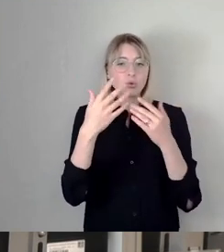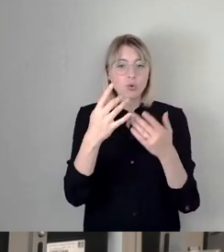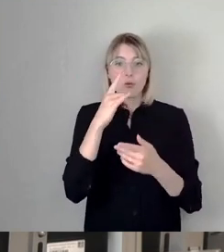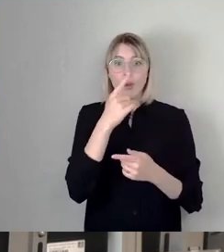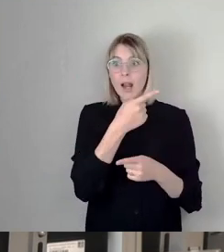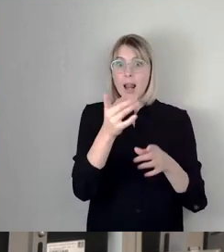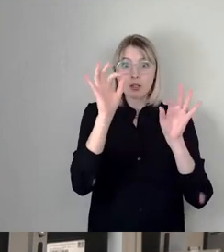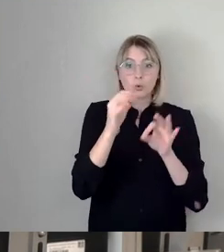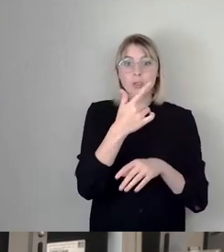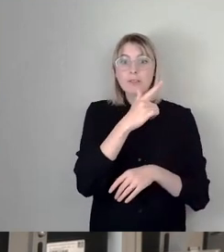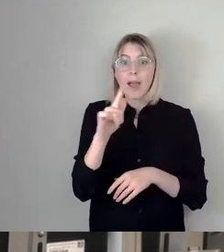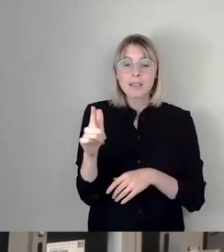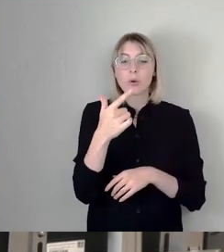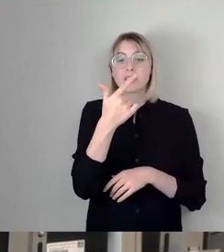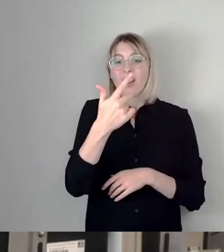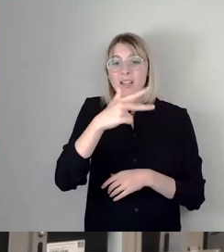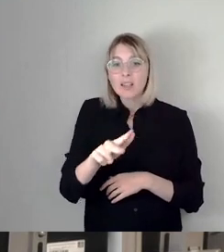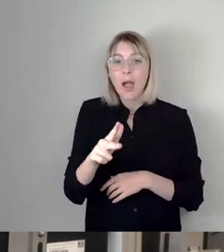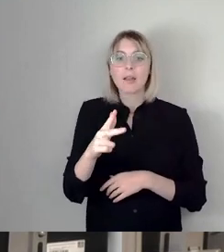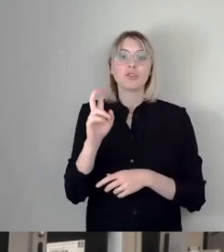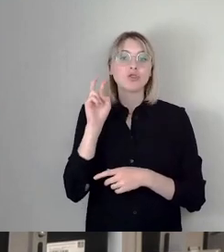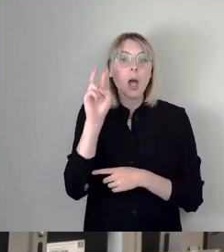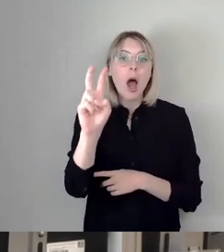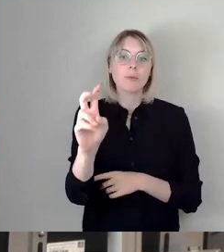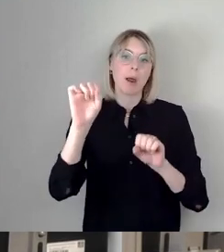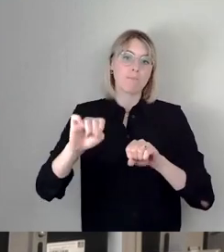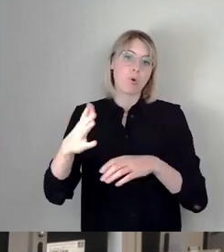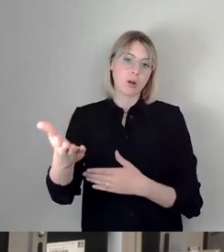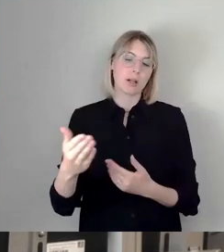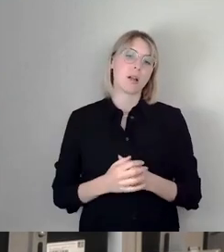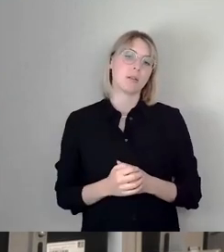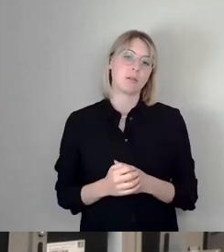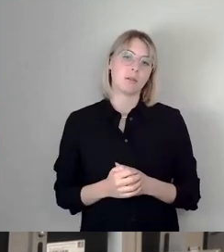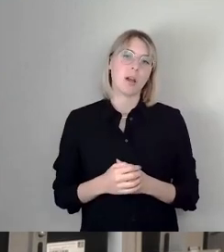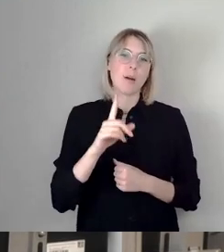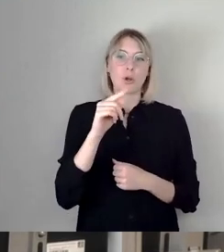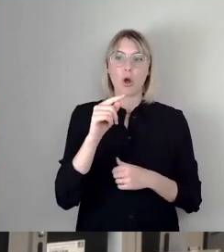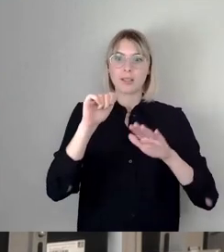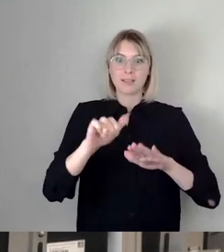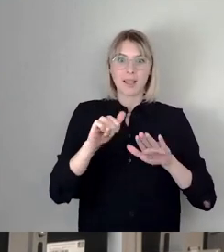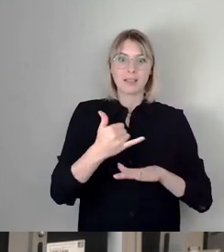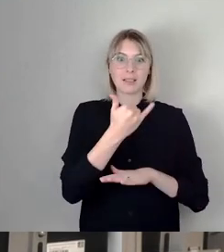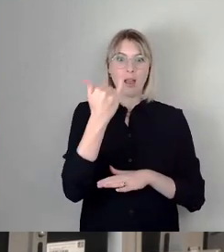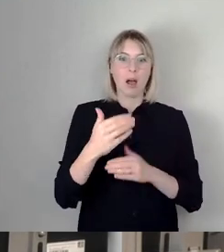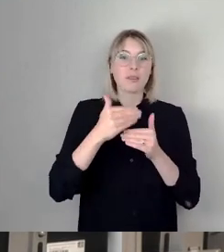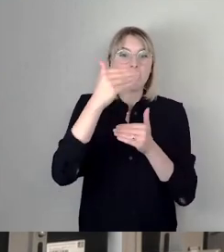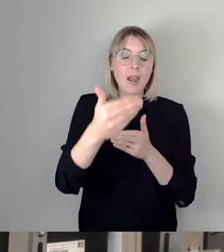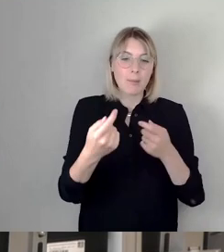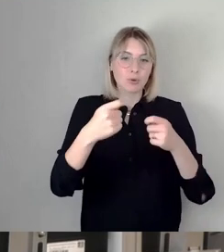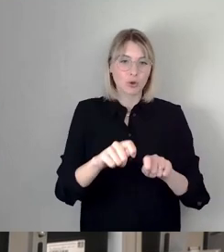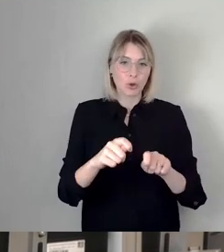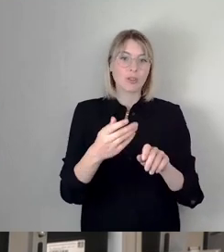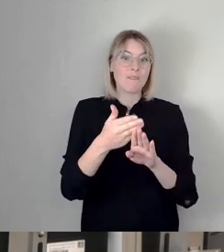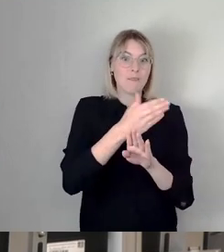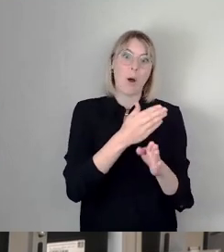2032 eine Straßenbahn. Also das sind dann ja gerade mal 16 Jahre nach der Beschlussfassung über die Vorplanung. Und das sind